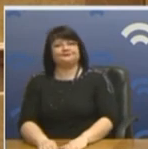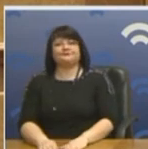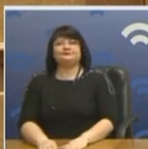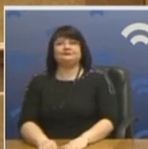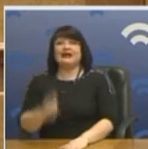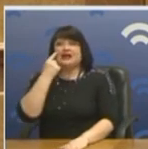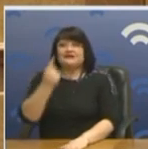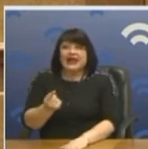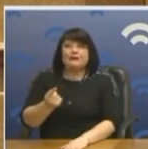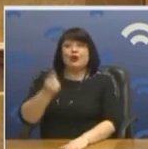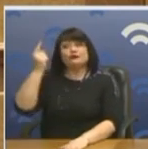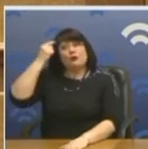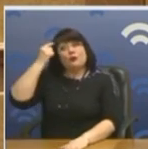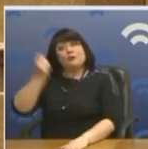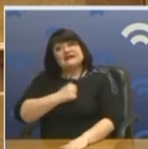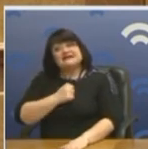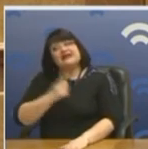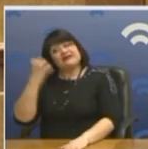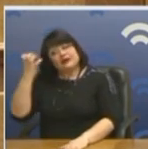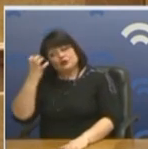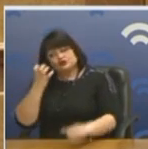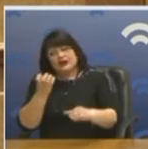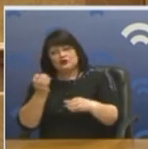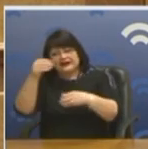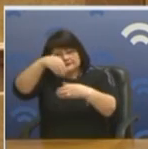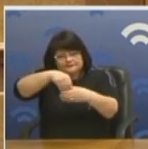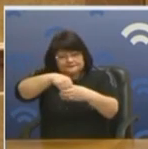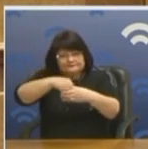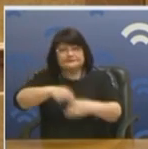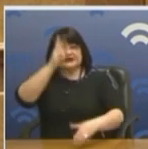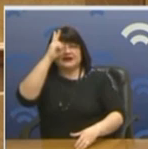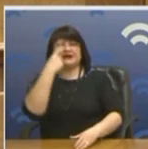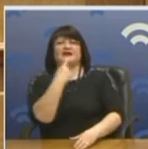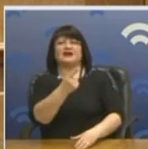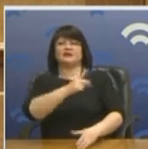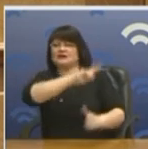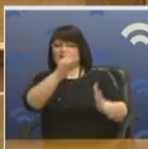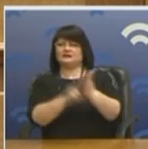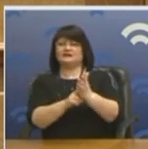Ένωση. Είναι εσωστρεφή στις διαδικασίες. Βλέπετε. Η Γερμανία απαγόρει με εξαγωγή